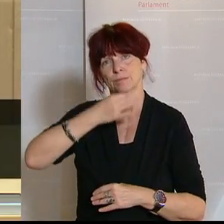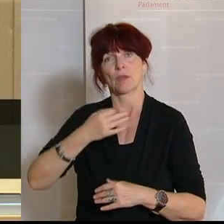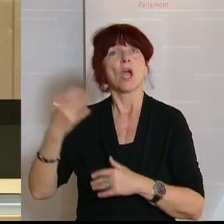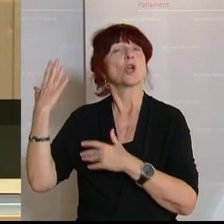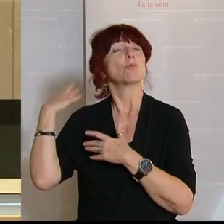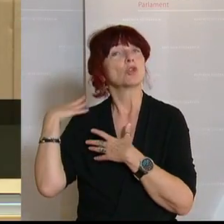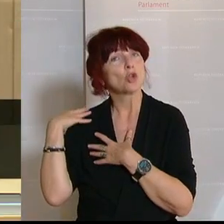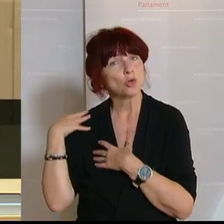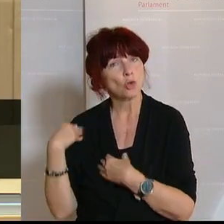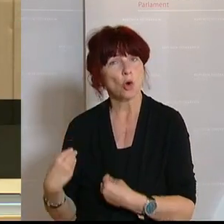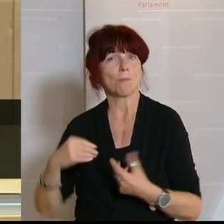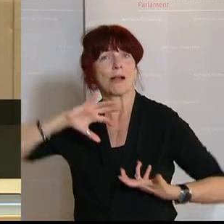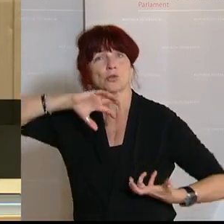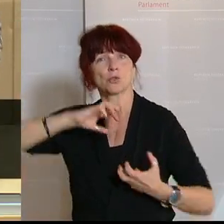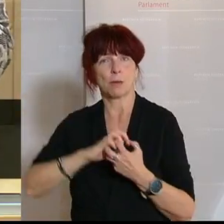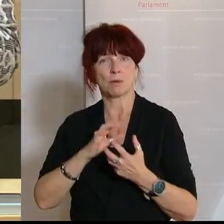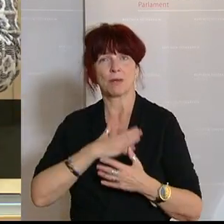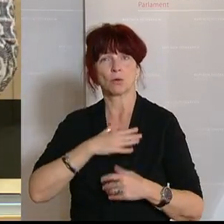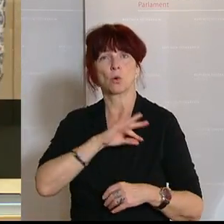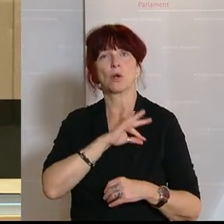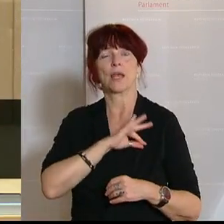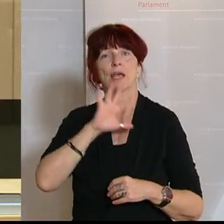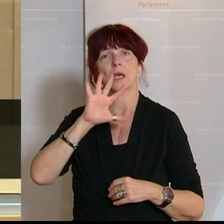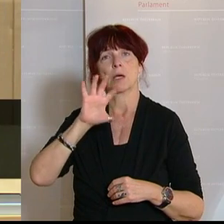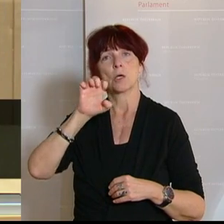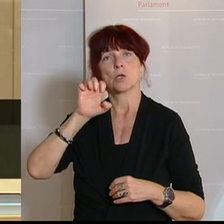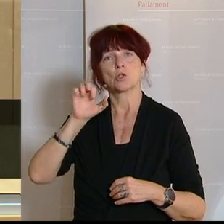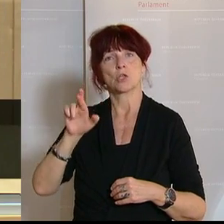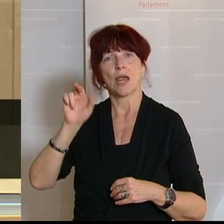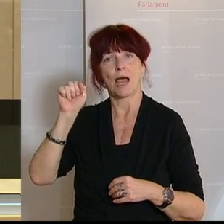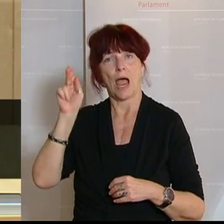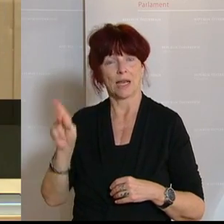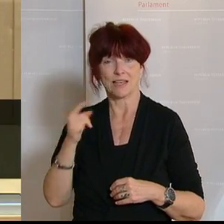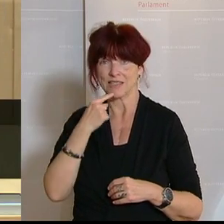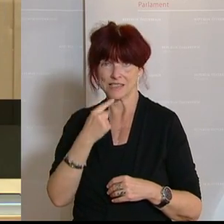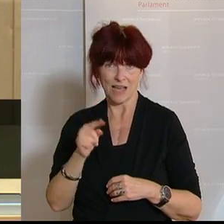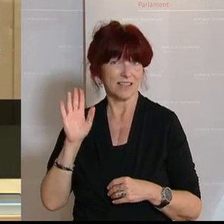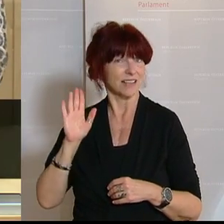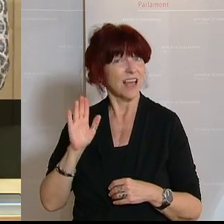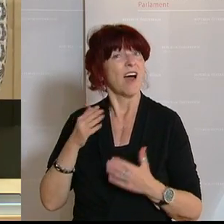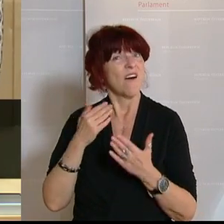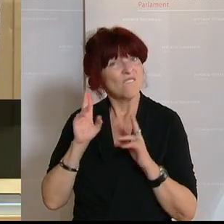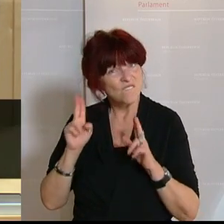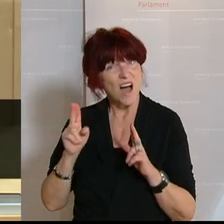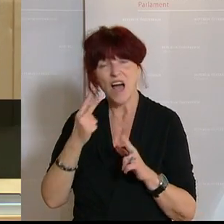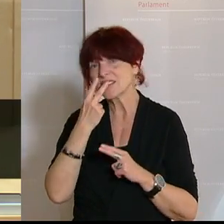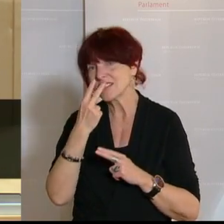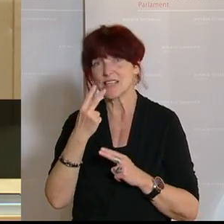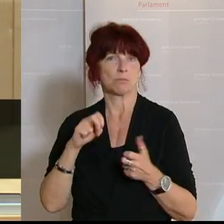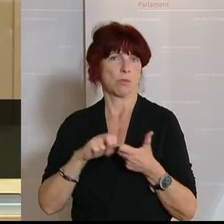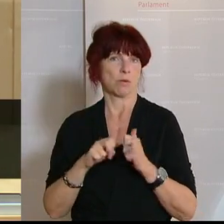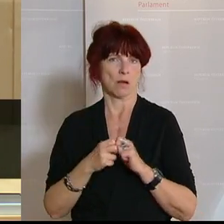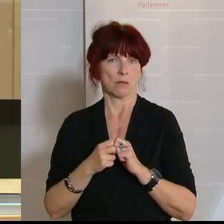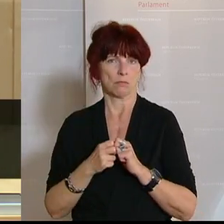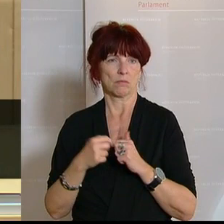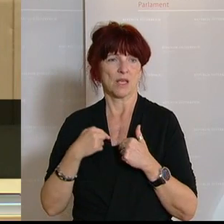zusammenfassen, was mein Kollege Nikola Scherer gesagt hat, was wir sehr wohl als Problem sind. Und ich möchte gleich noch einmal vorweg eines sagen, was